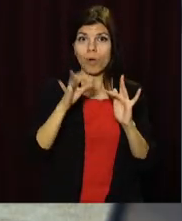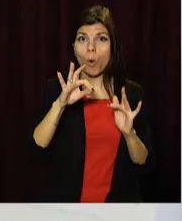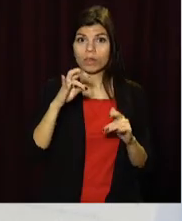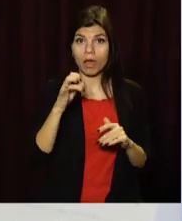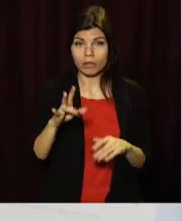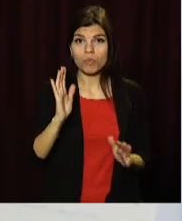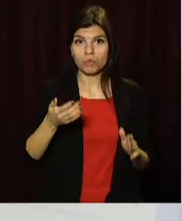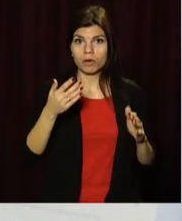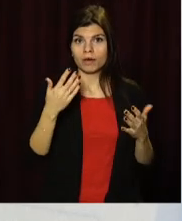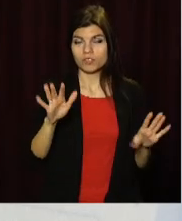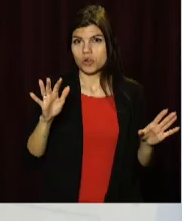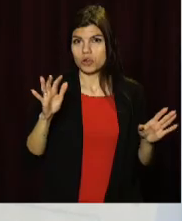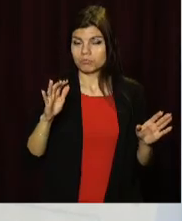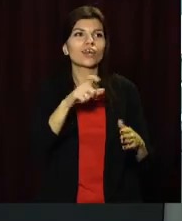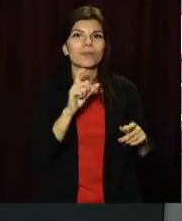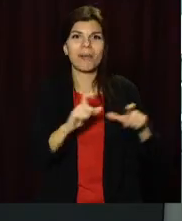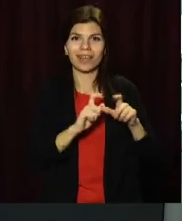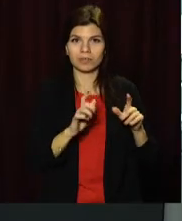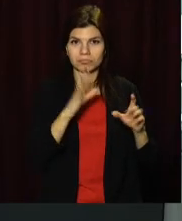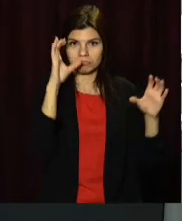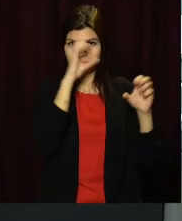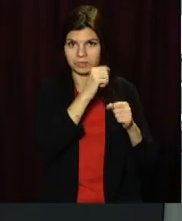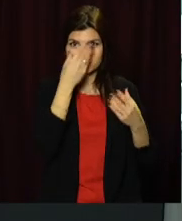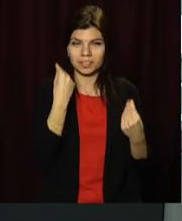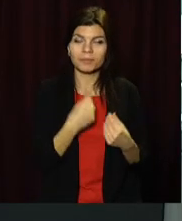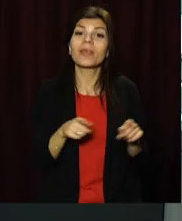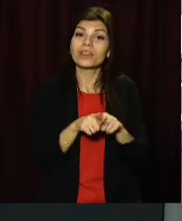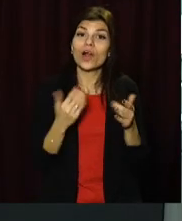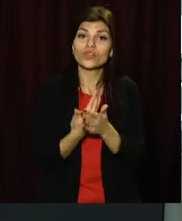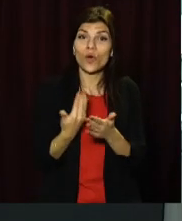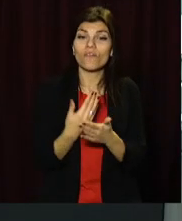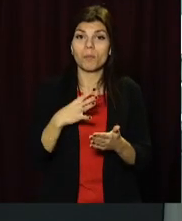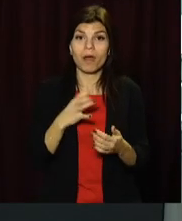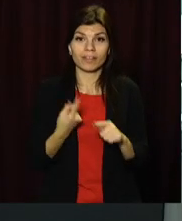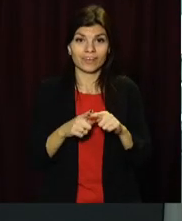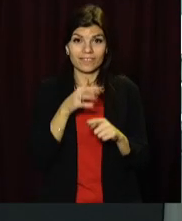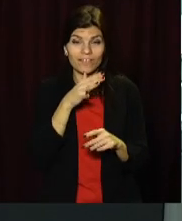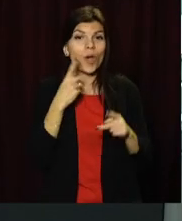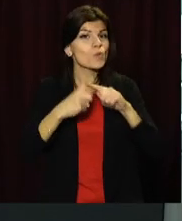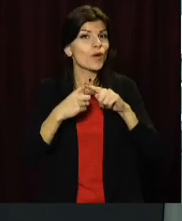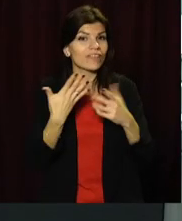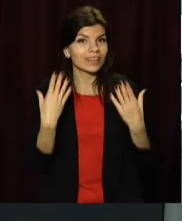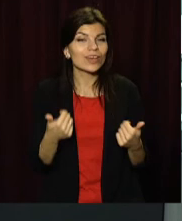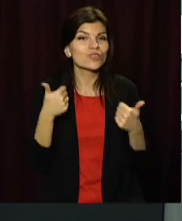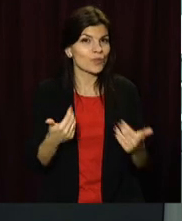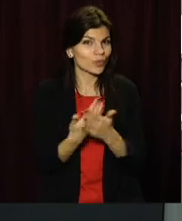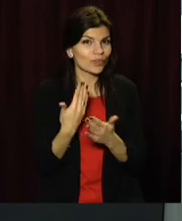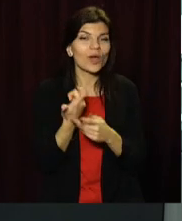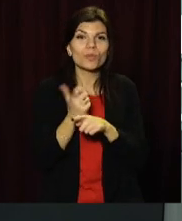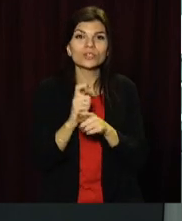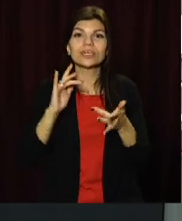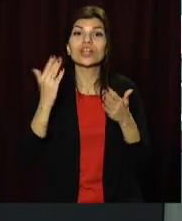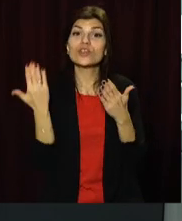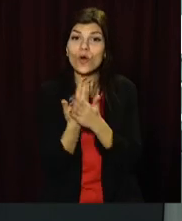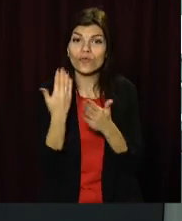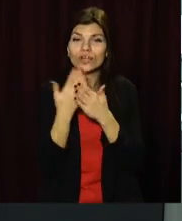і зовсім втратить популярність. Такими були новини на цю годину. Позитивного вам дня та добрих новин. Більше новин